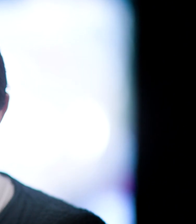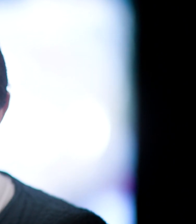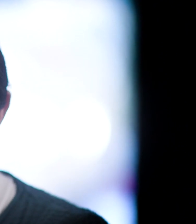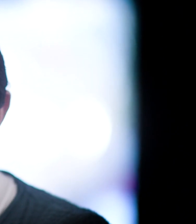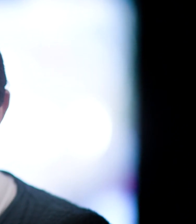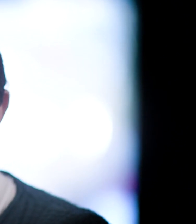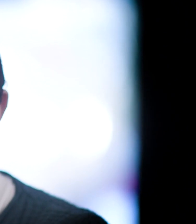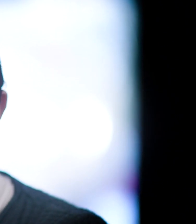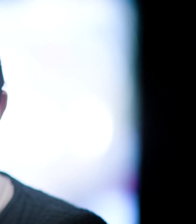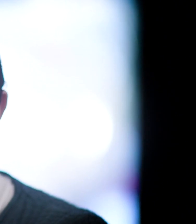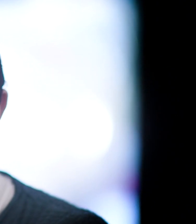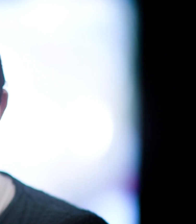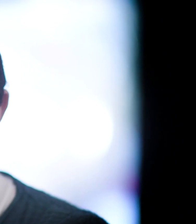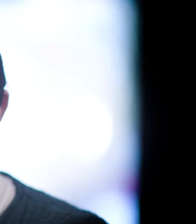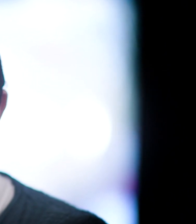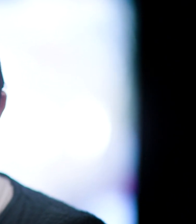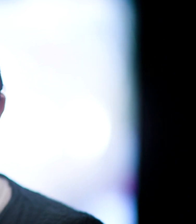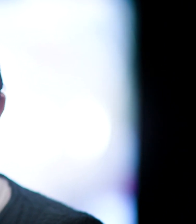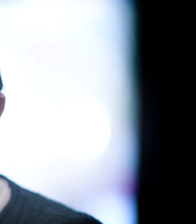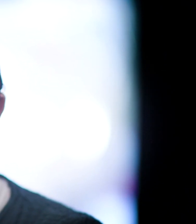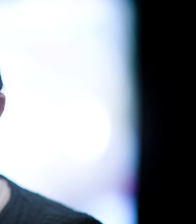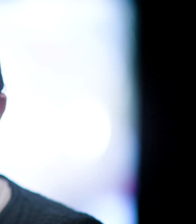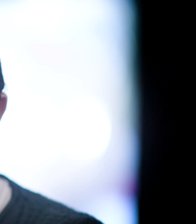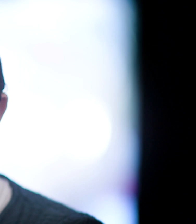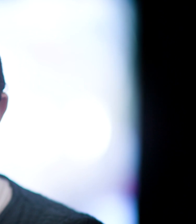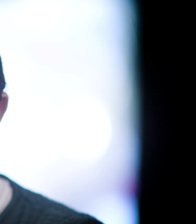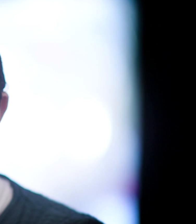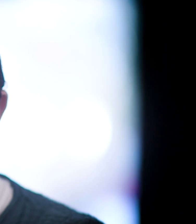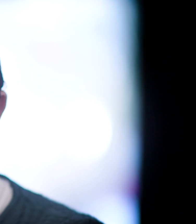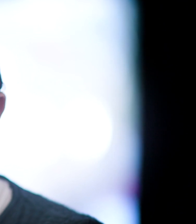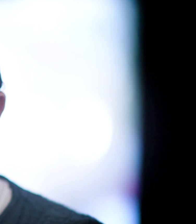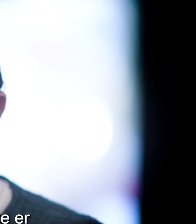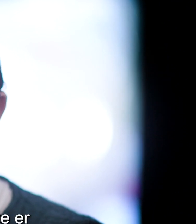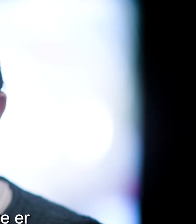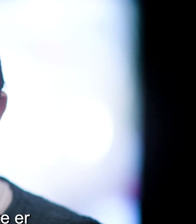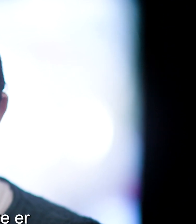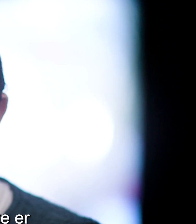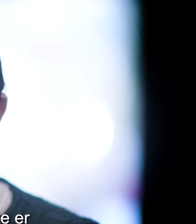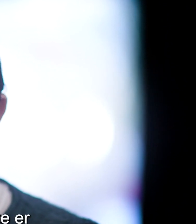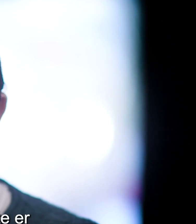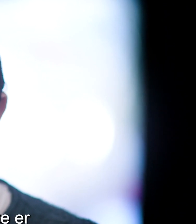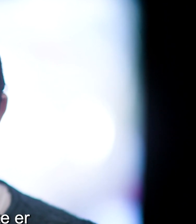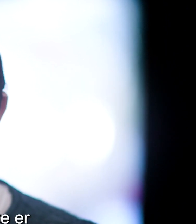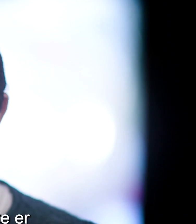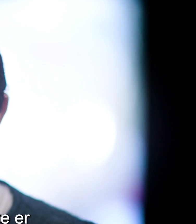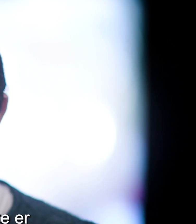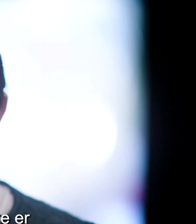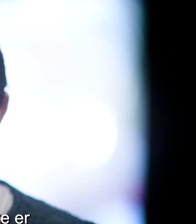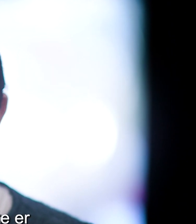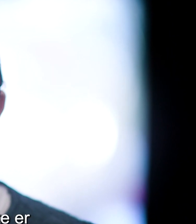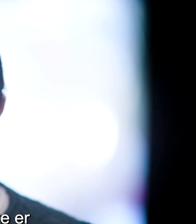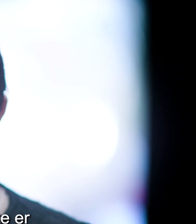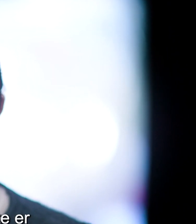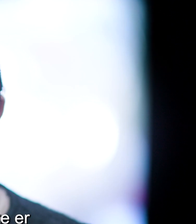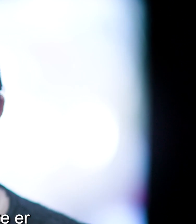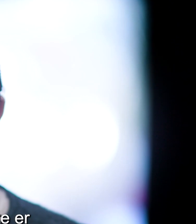Å vise meg frem, og se at dette